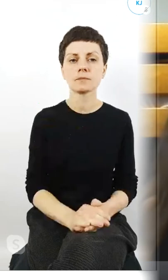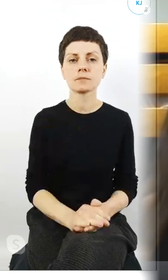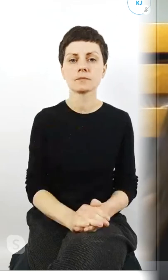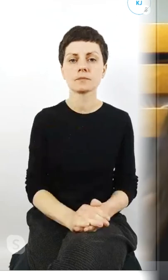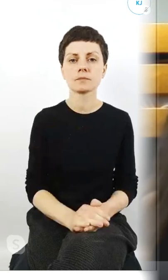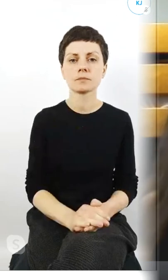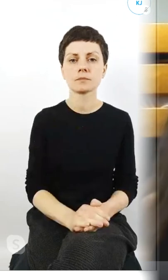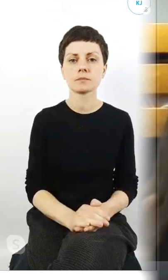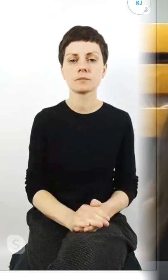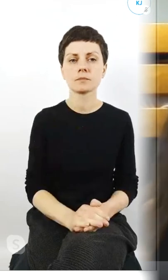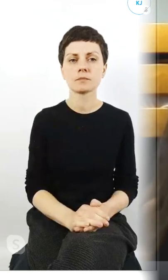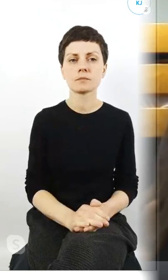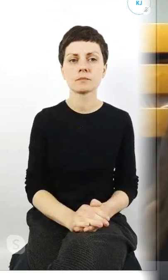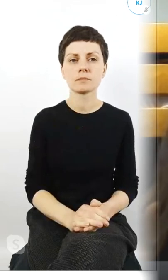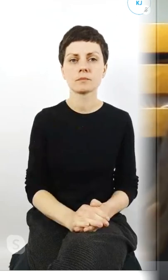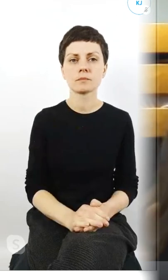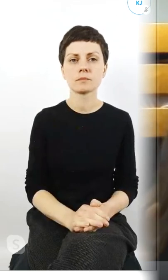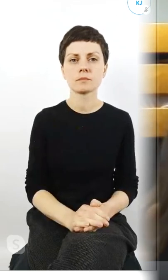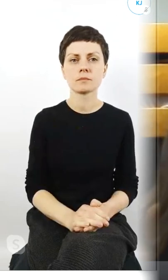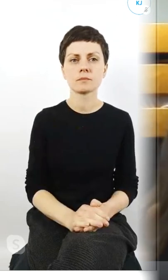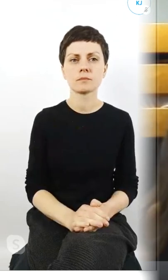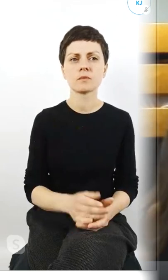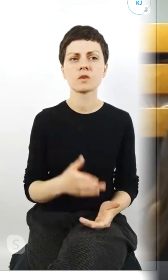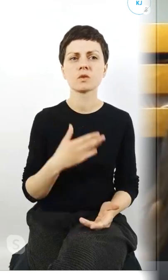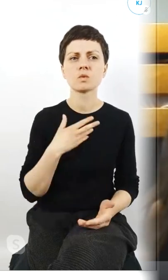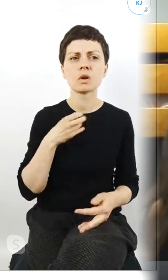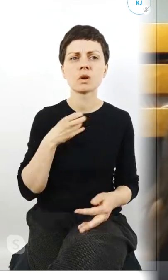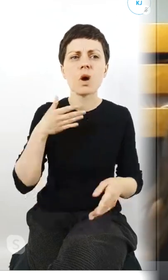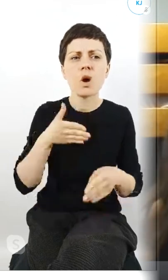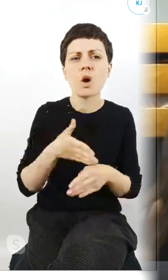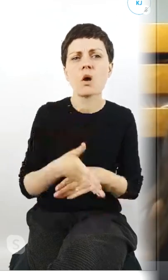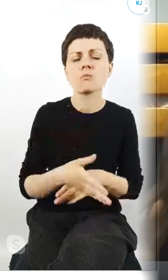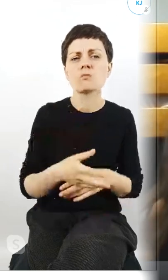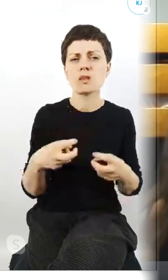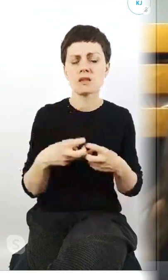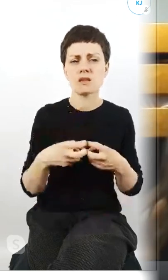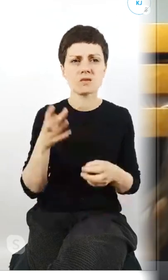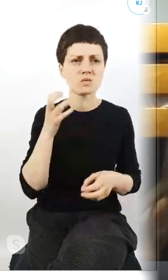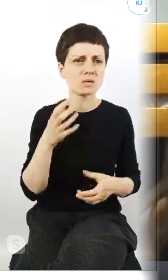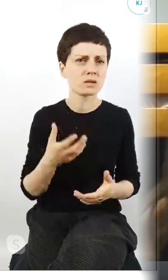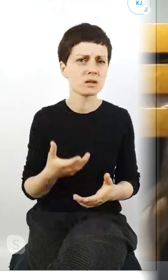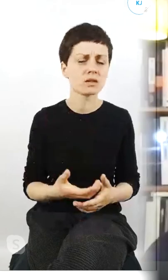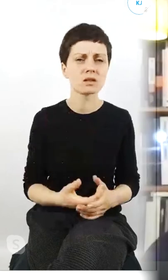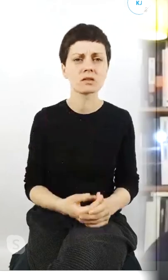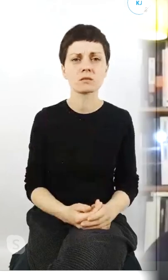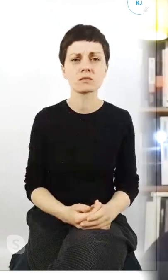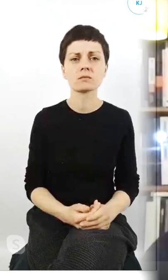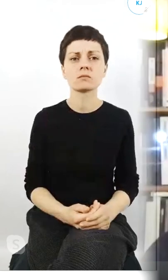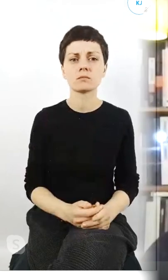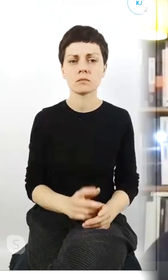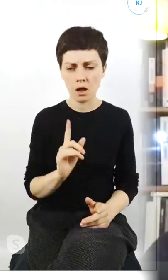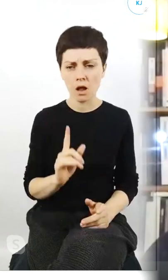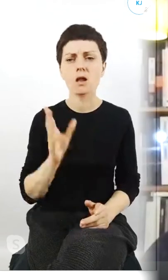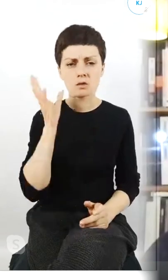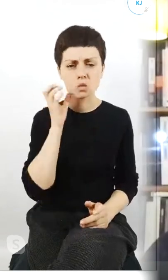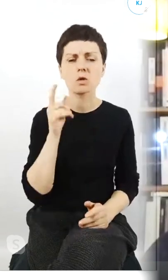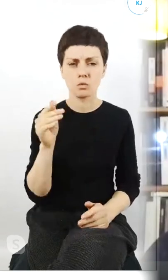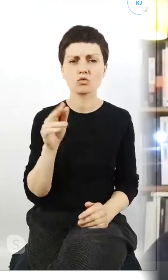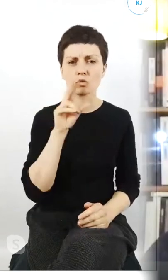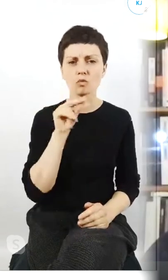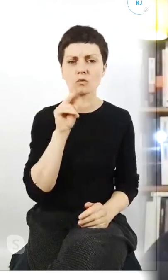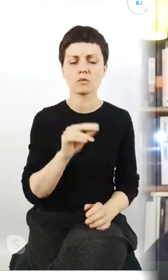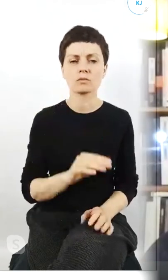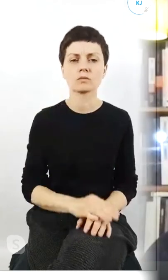jest coś Alicjo? jakimś strasznym opóźnieniem słychać niestety ale słychać to mów w takim